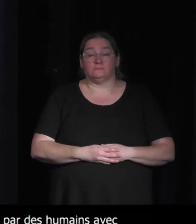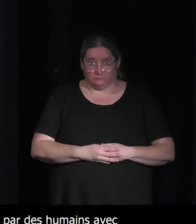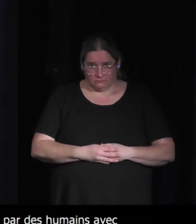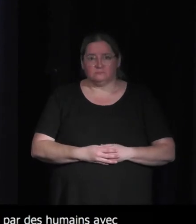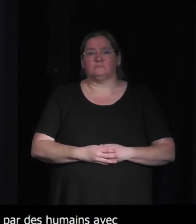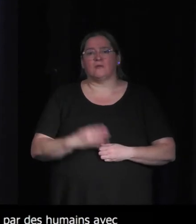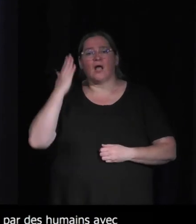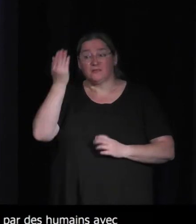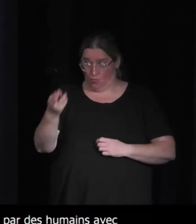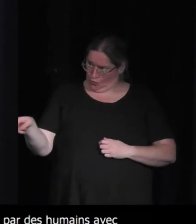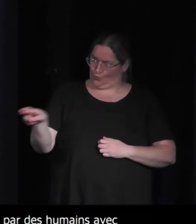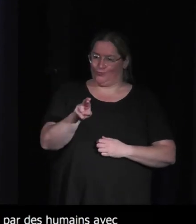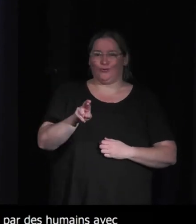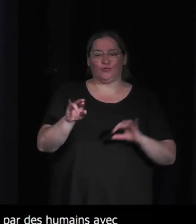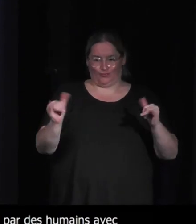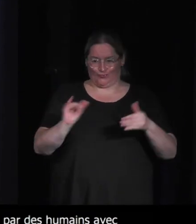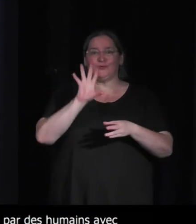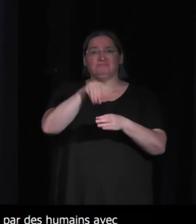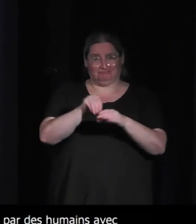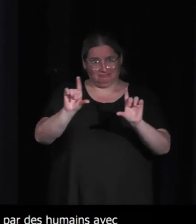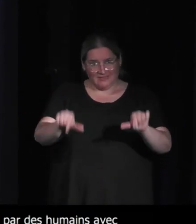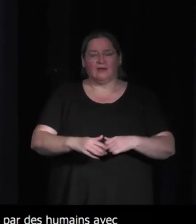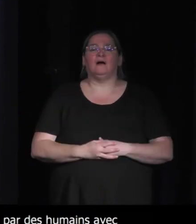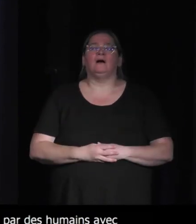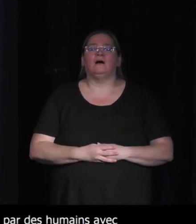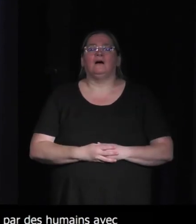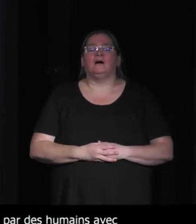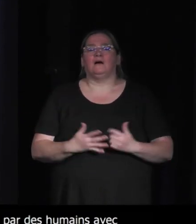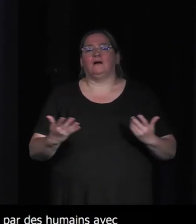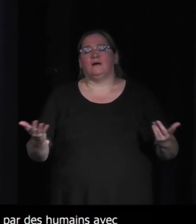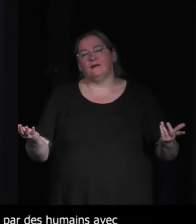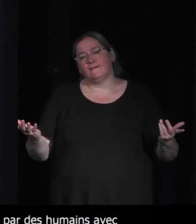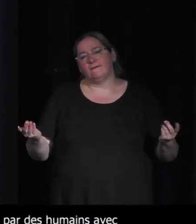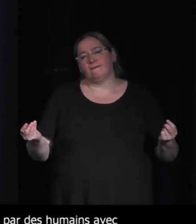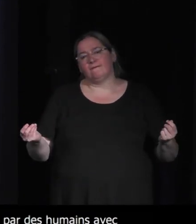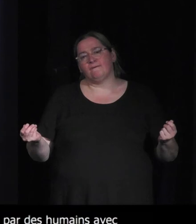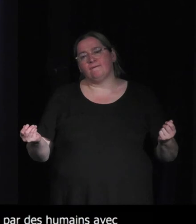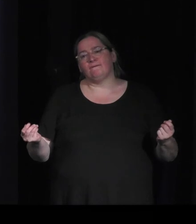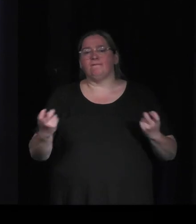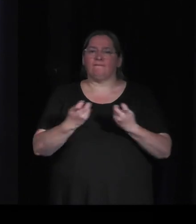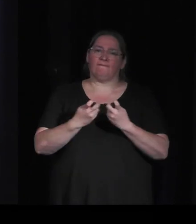animaux refaire surface on a des versions enfin voilà on a des simulateurs de drague avec des pigeons